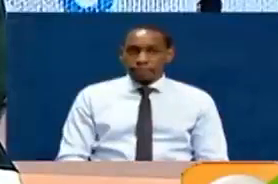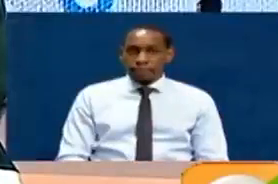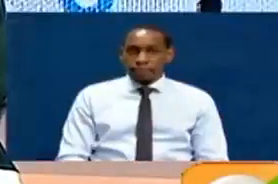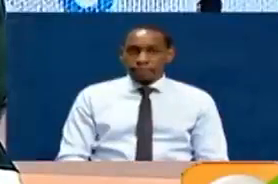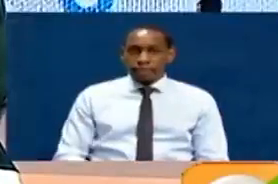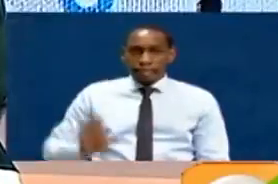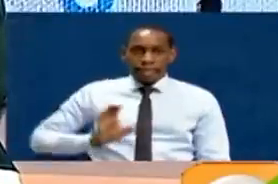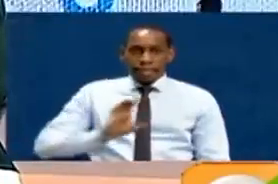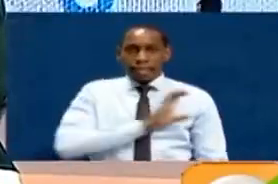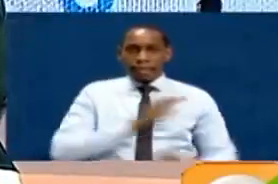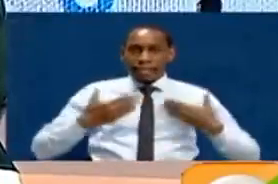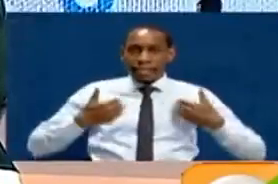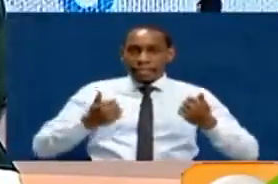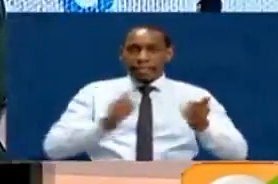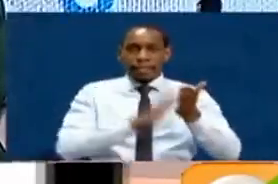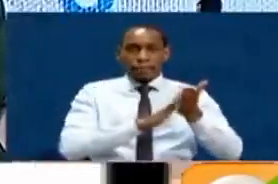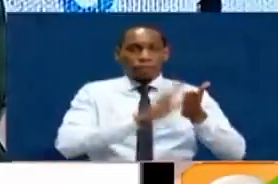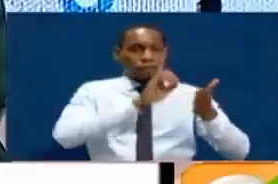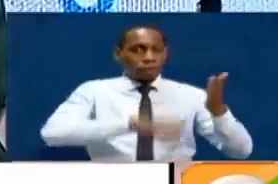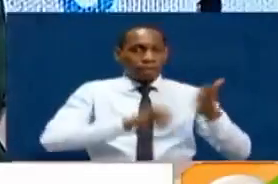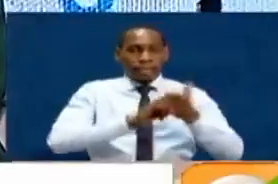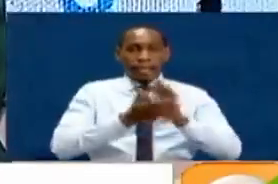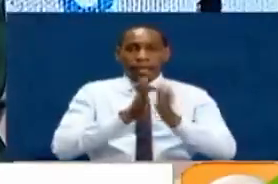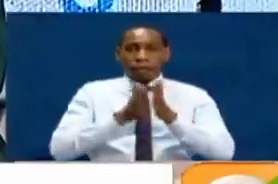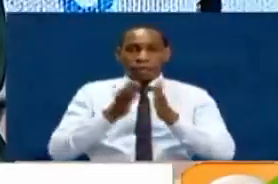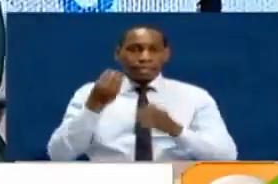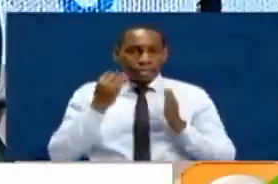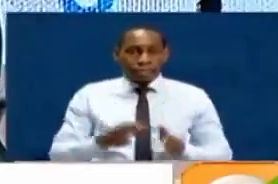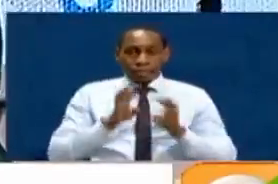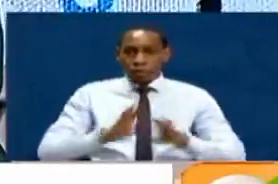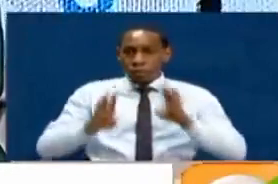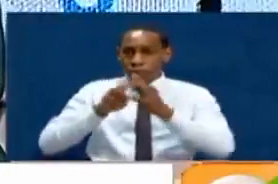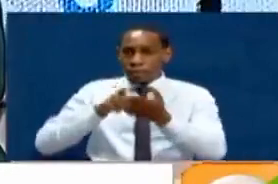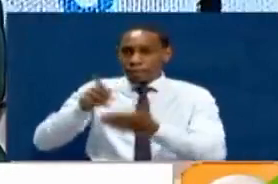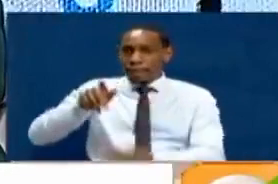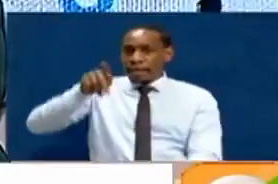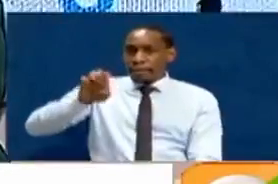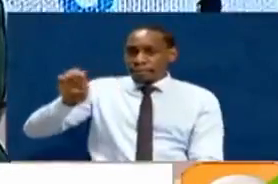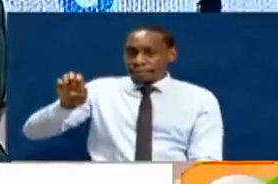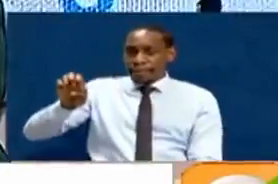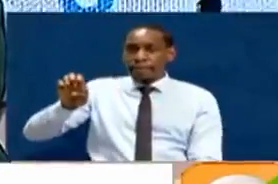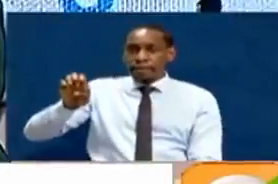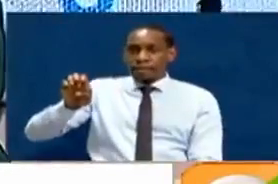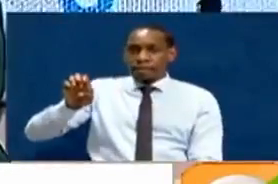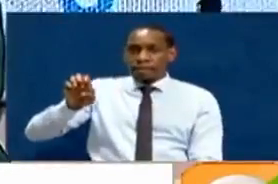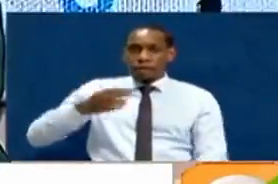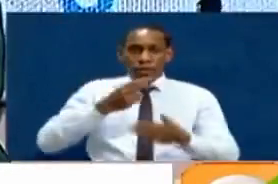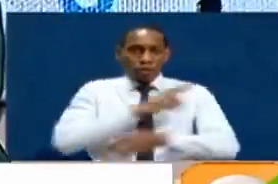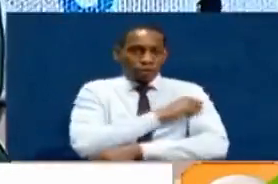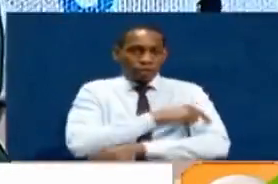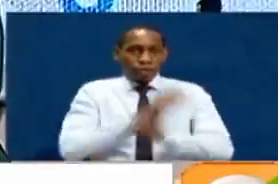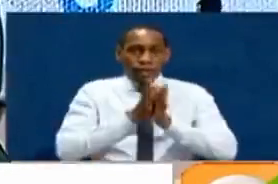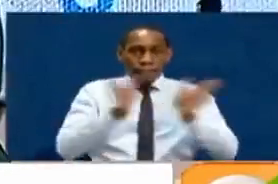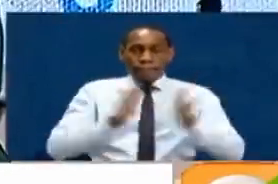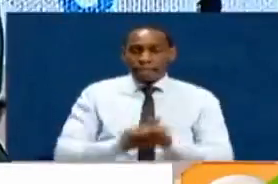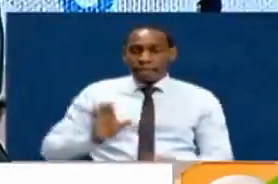Kamati ya Afia Bungeni metuwa pendekezo kuwa hakuna mgonjwa na ipasa kugaramia magwanda ya kujikinga na COVID-19 katika hospitali za